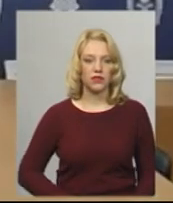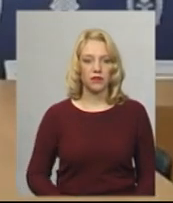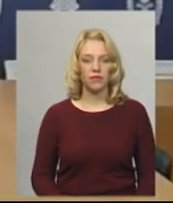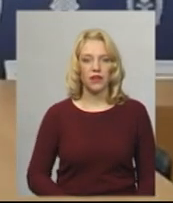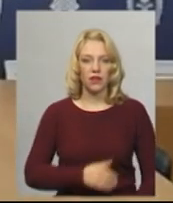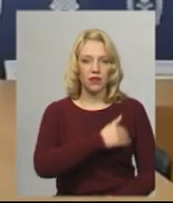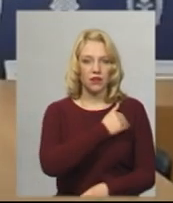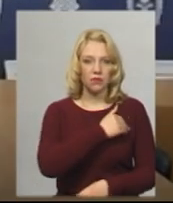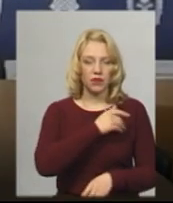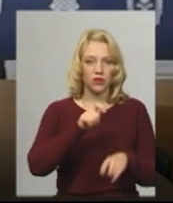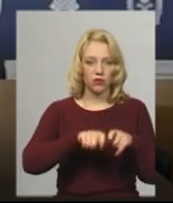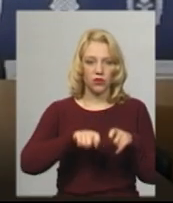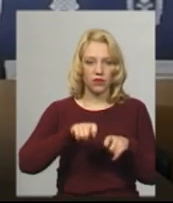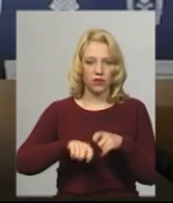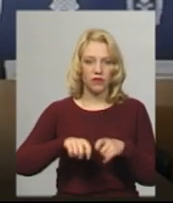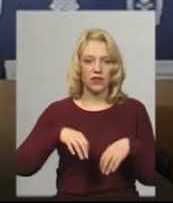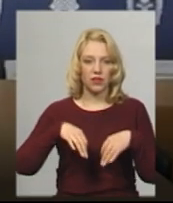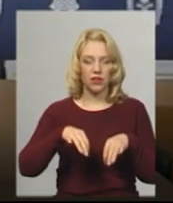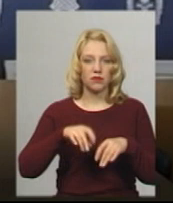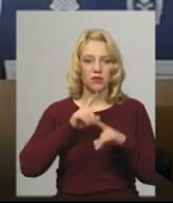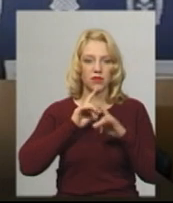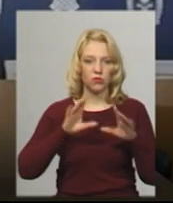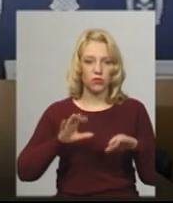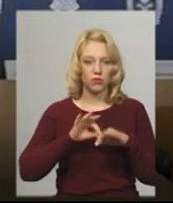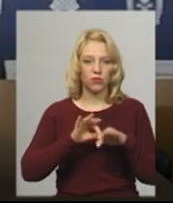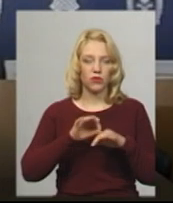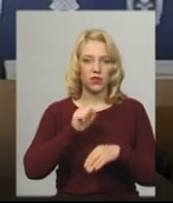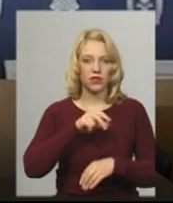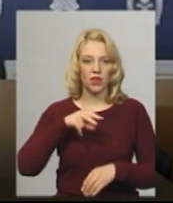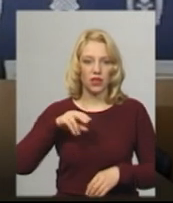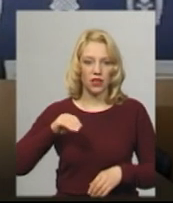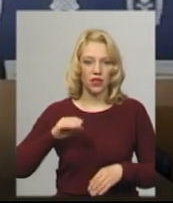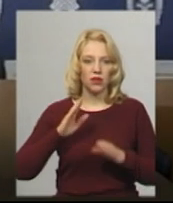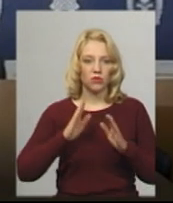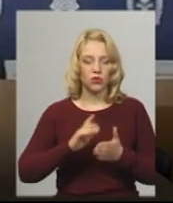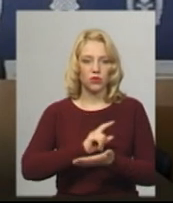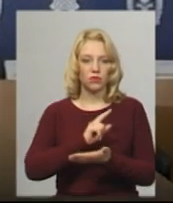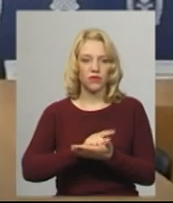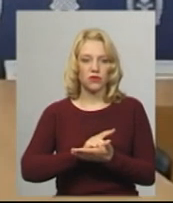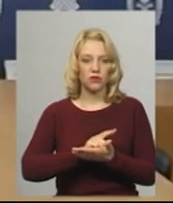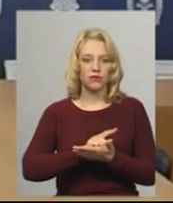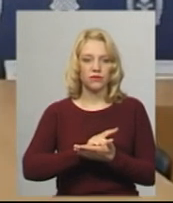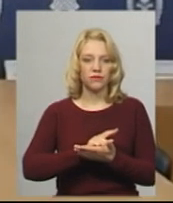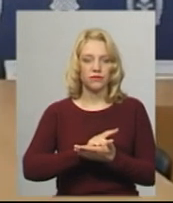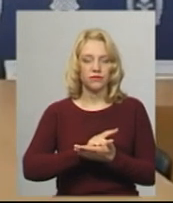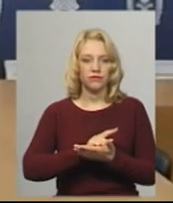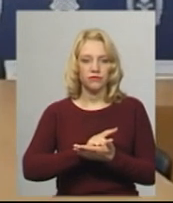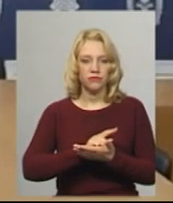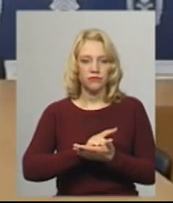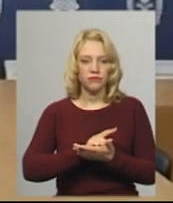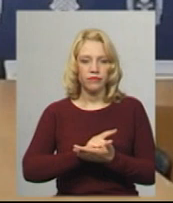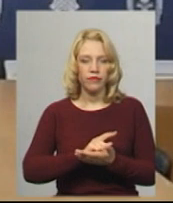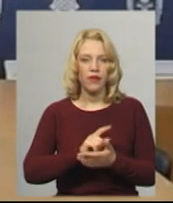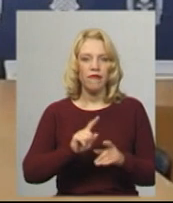Температурний скринінг безпосередньо в транспортних заспах не буде проводитися, але буде обов'язково встановлена